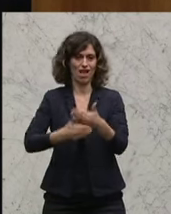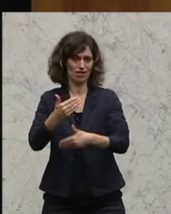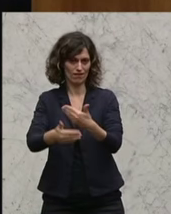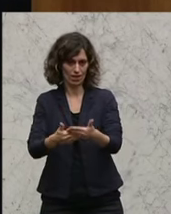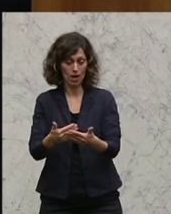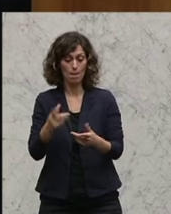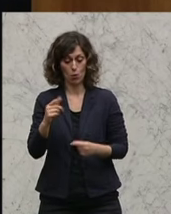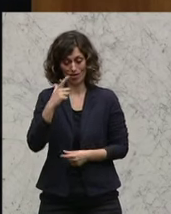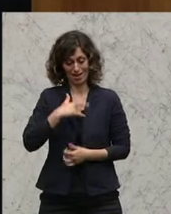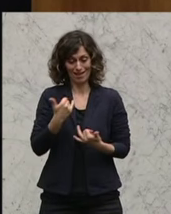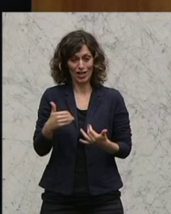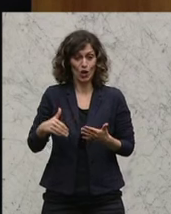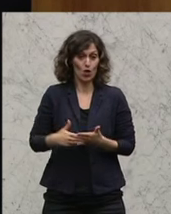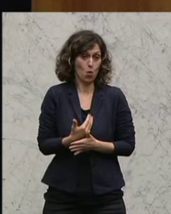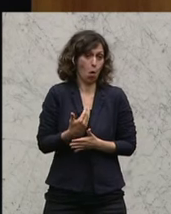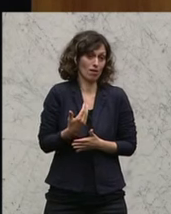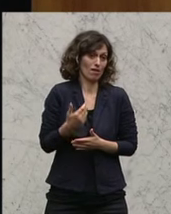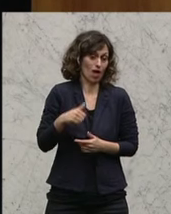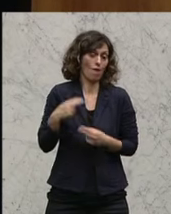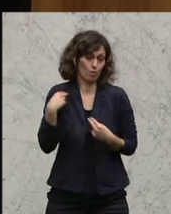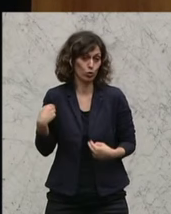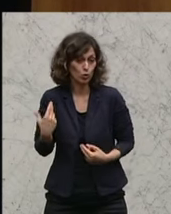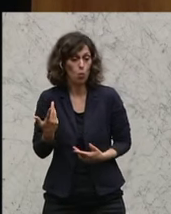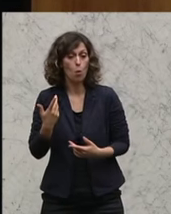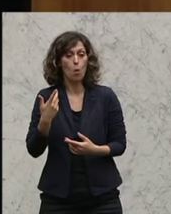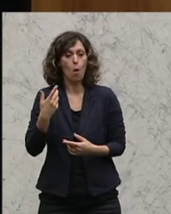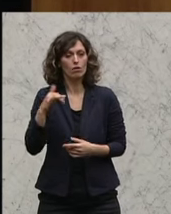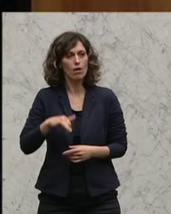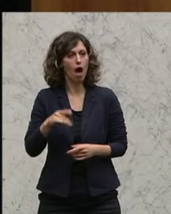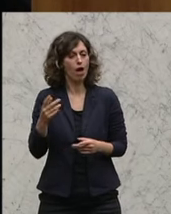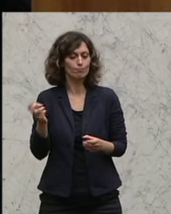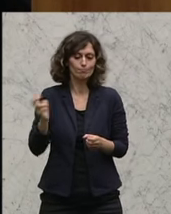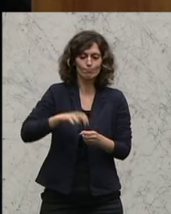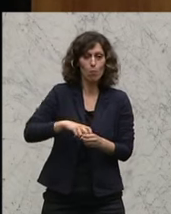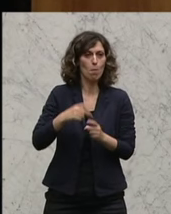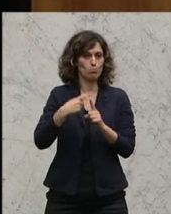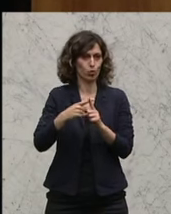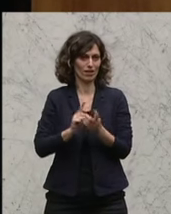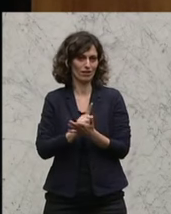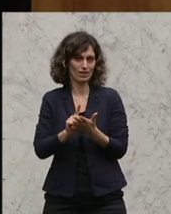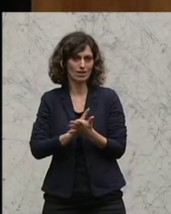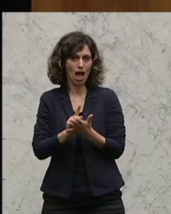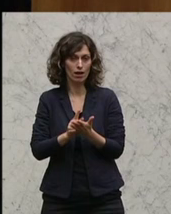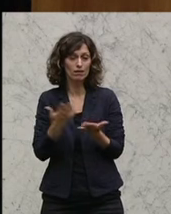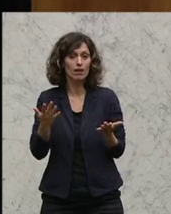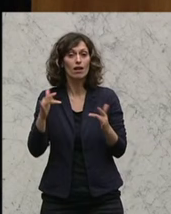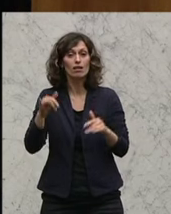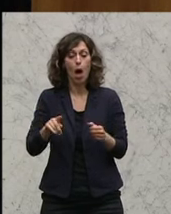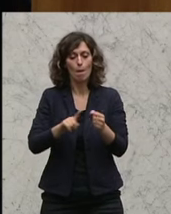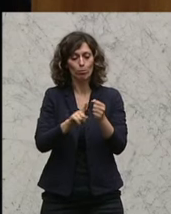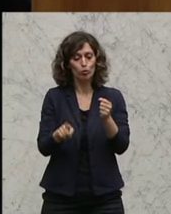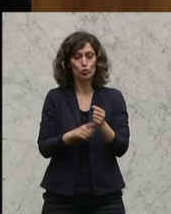in der neuen Funktion, auch in einer sehr positiven Zeit, in das Amt gekommen, dass ein Budgetrahmen